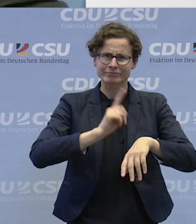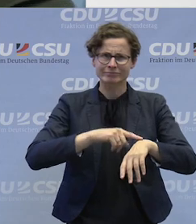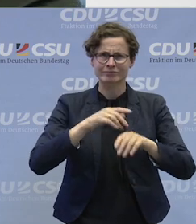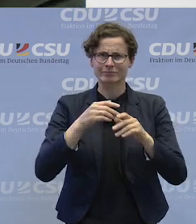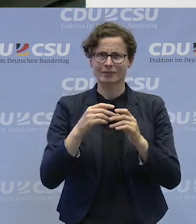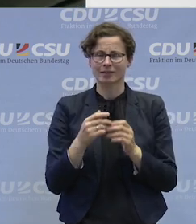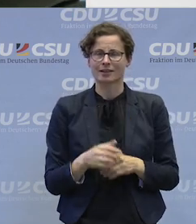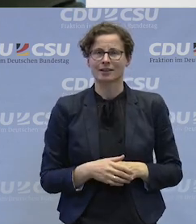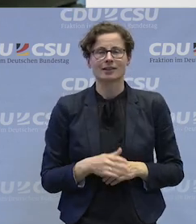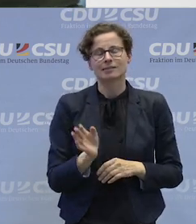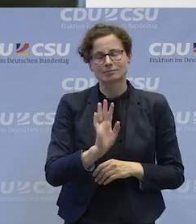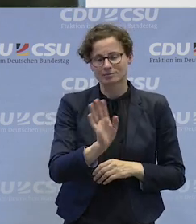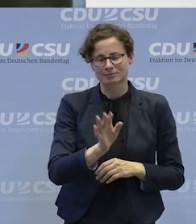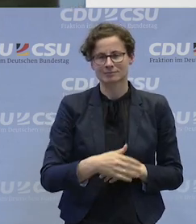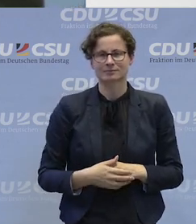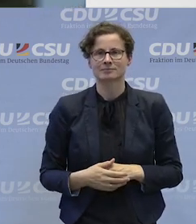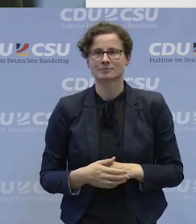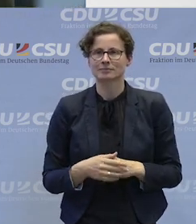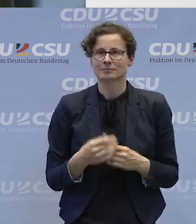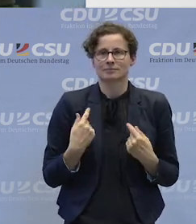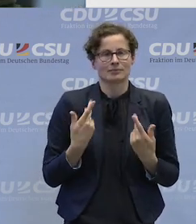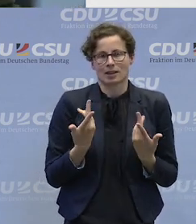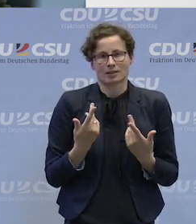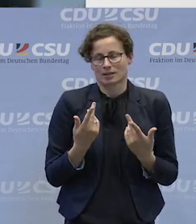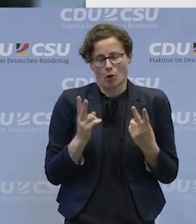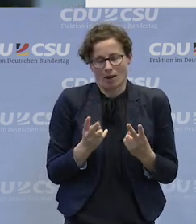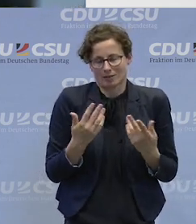ausgetrickst. Nein, das ist ganz normal so im Leben.